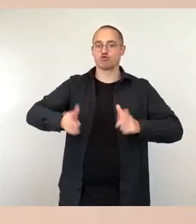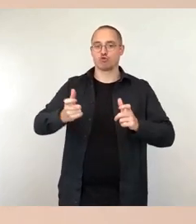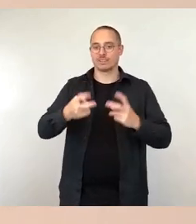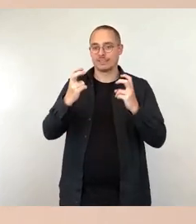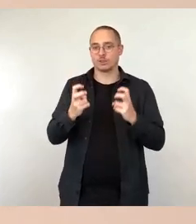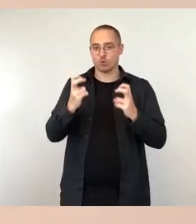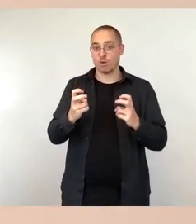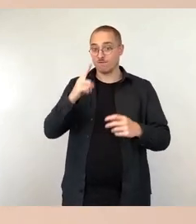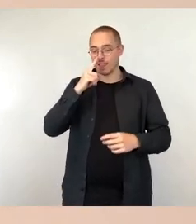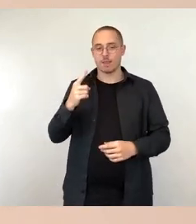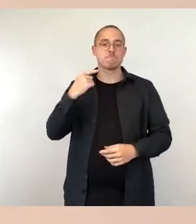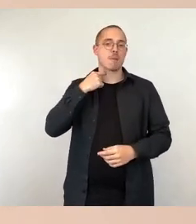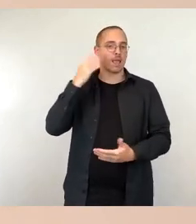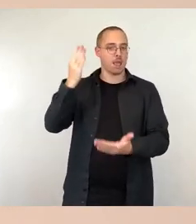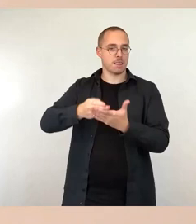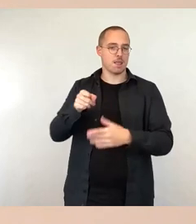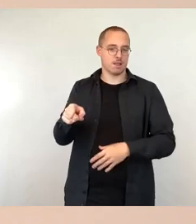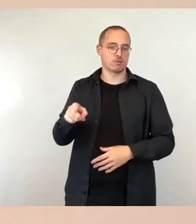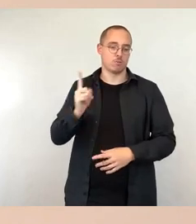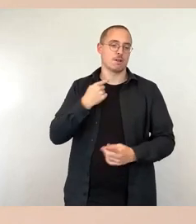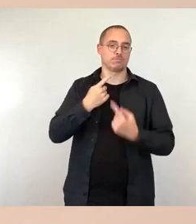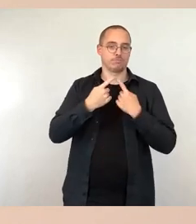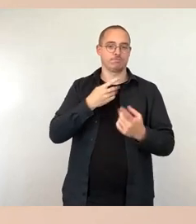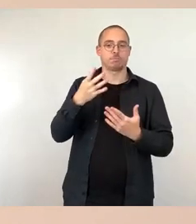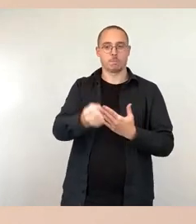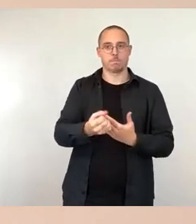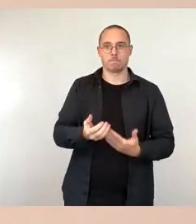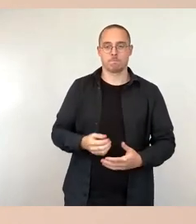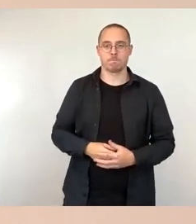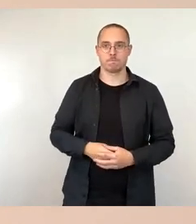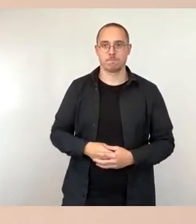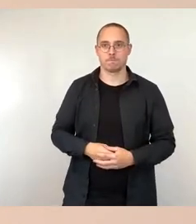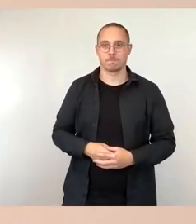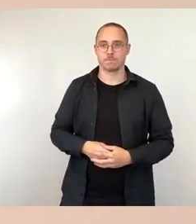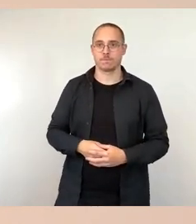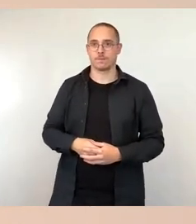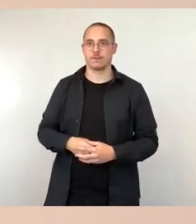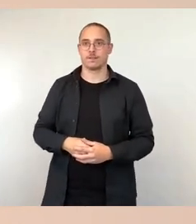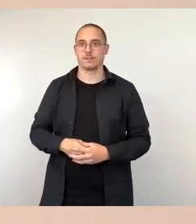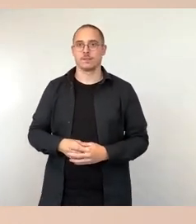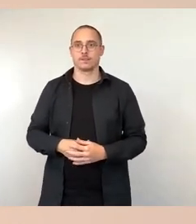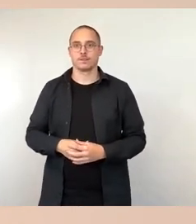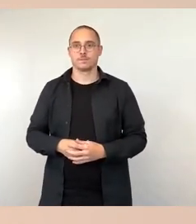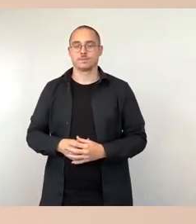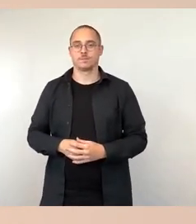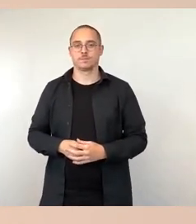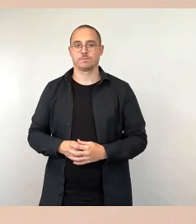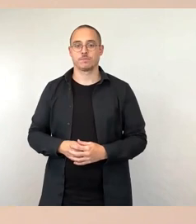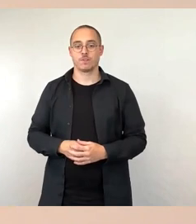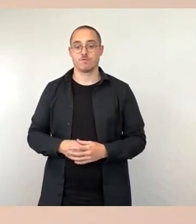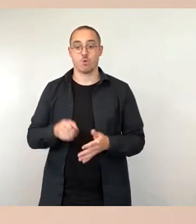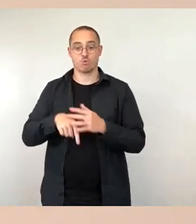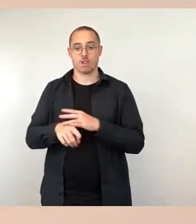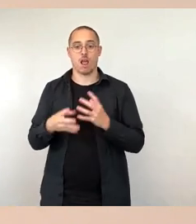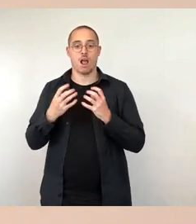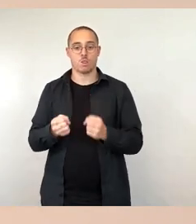der Erhaltungsbedarfsanalyse einen jährlichen Unterhaltungsbedarf. Das wäre dann eben für einen